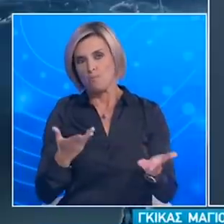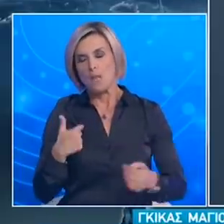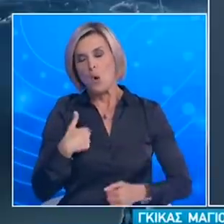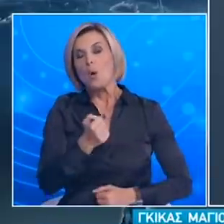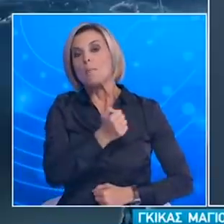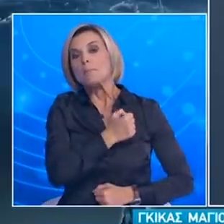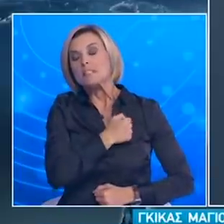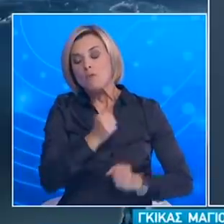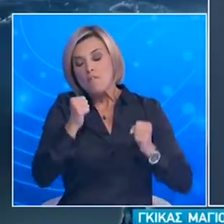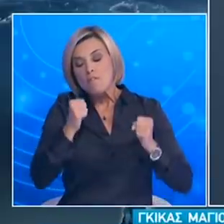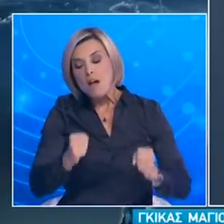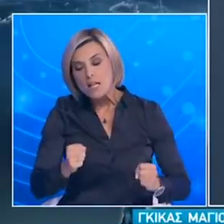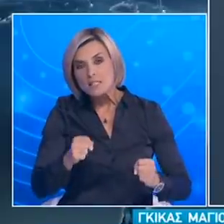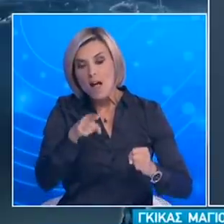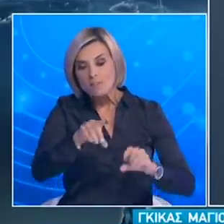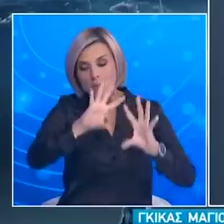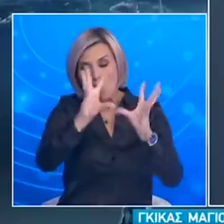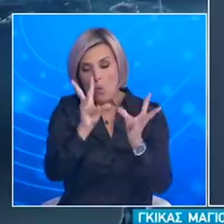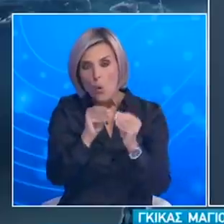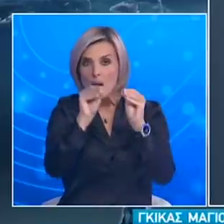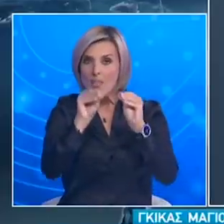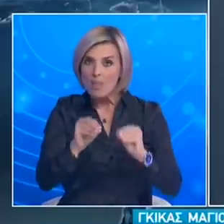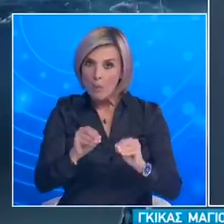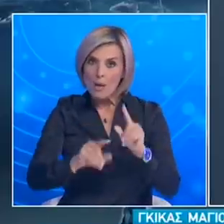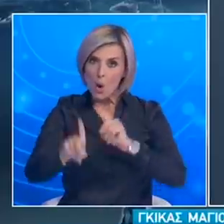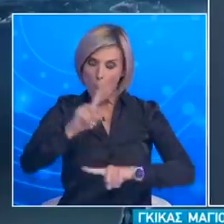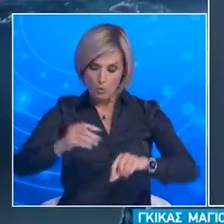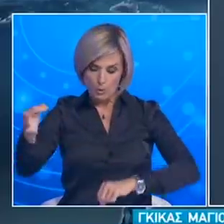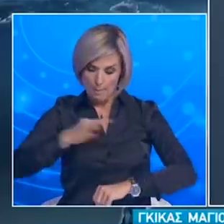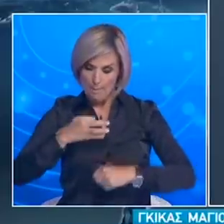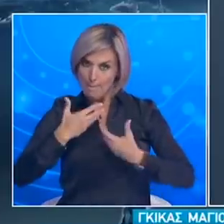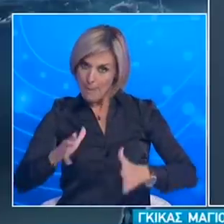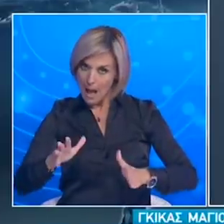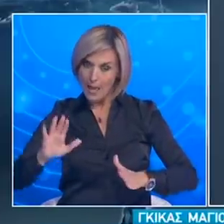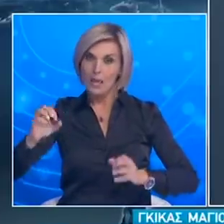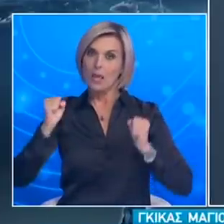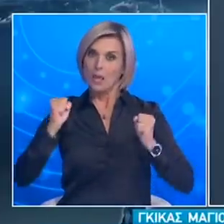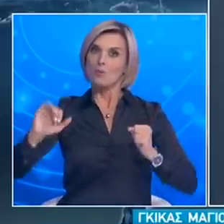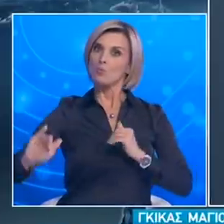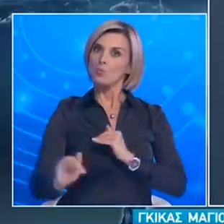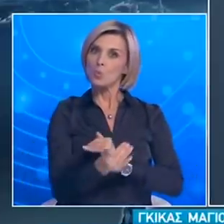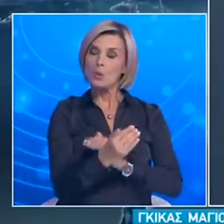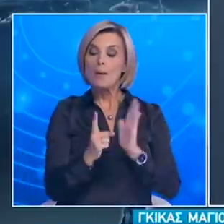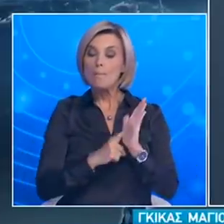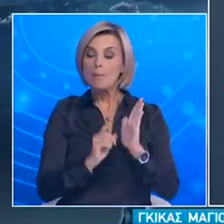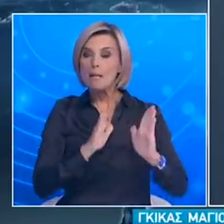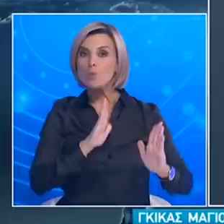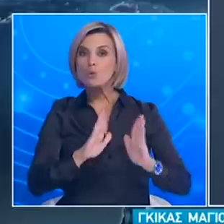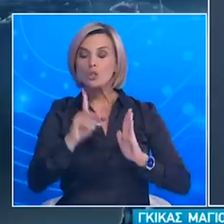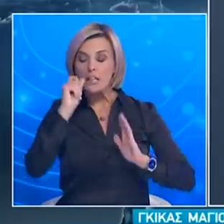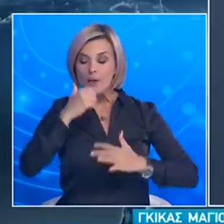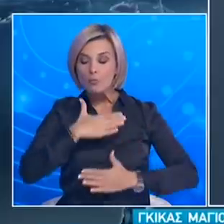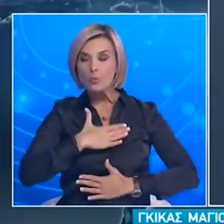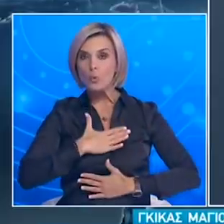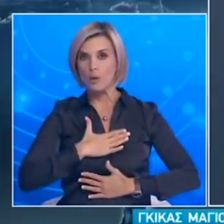θεωρώ με βάση το προφίλ που βλέπουμε τώρα Οι άνθρωποι που το έχουν περάσει Θα πρέπει να συμπεριφέρονται θεωρητικά σαν